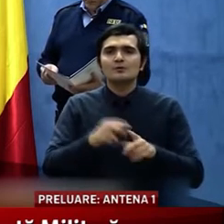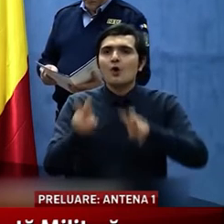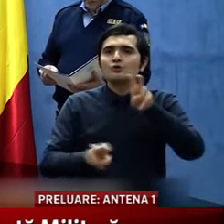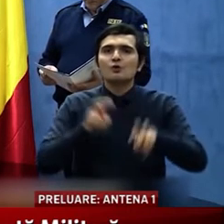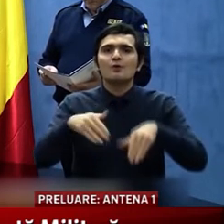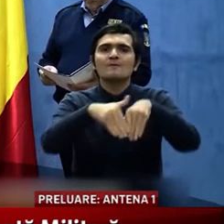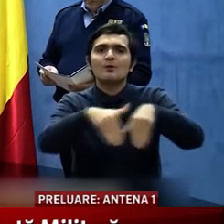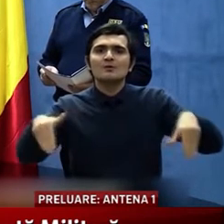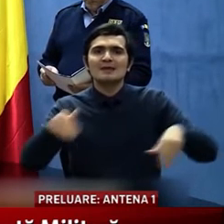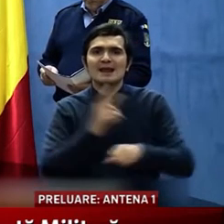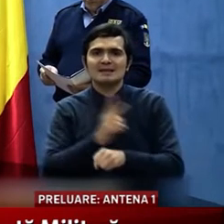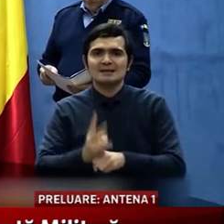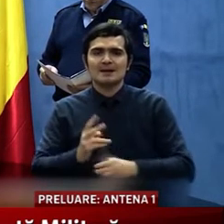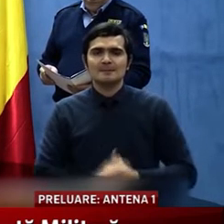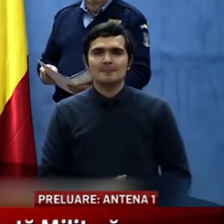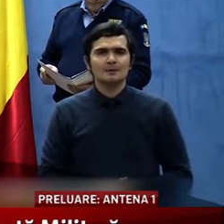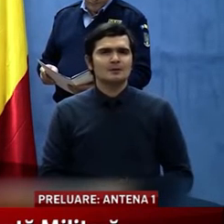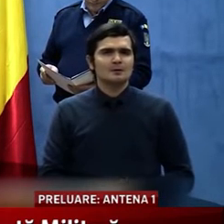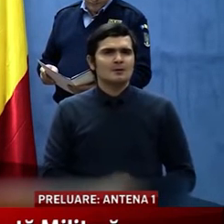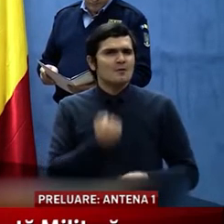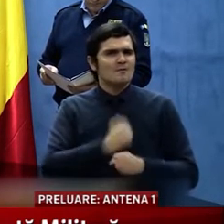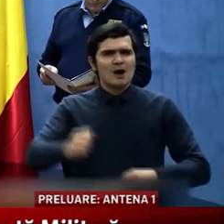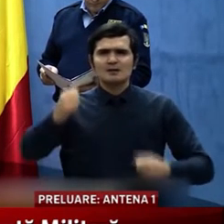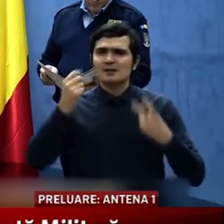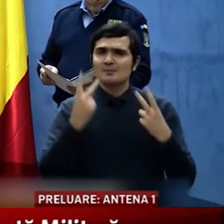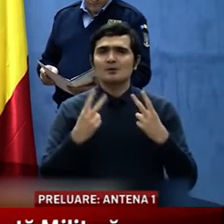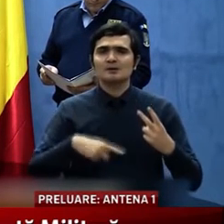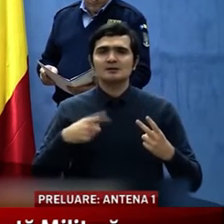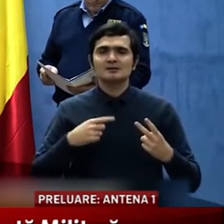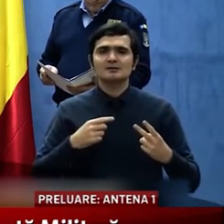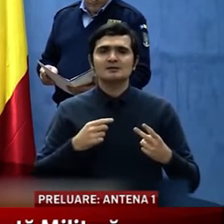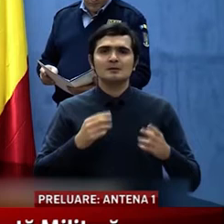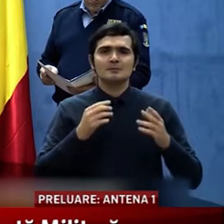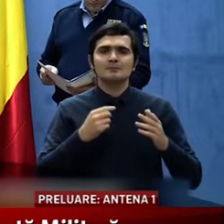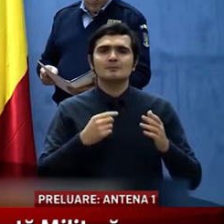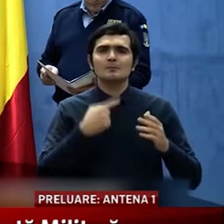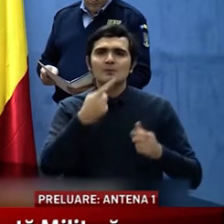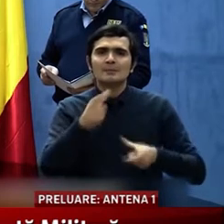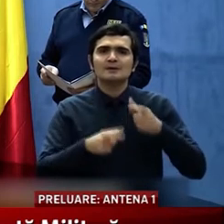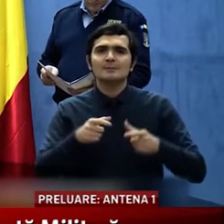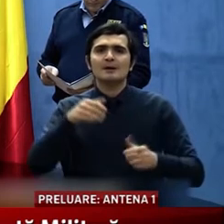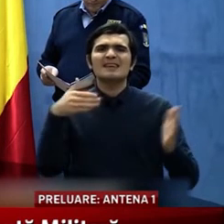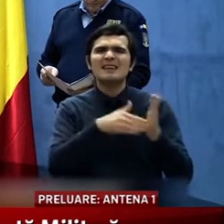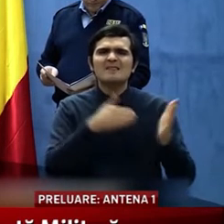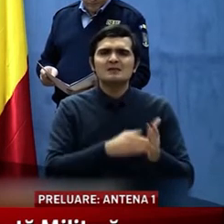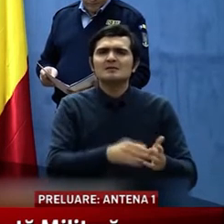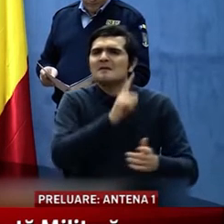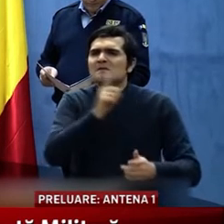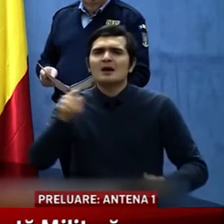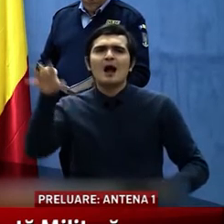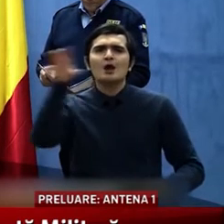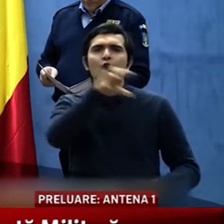Foarte important este de subliniat misiunile desfășurate în fiecare localitate din țară